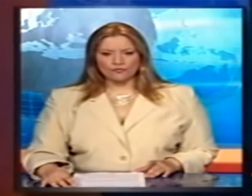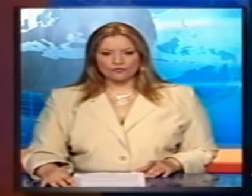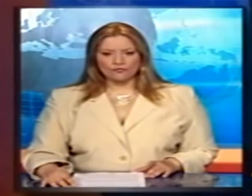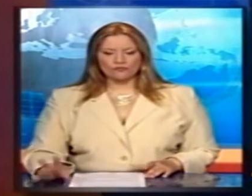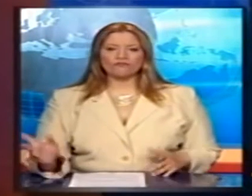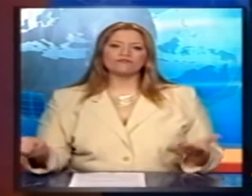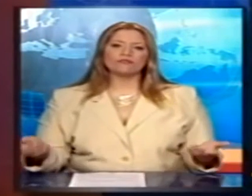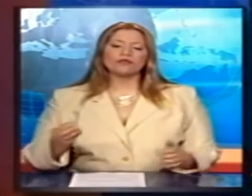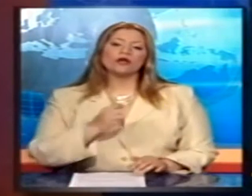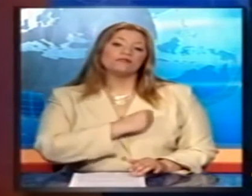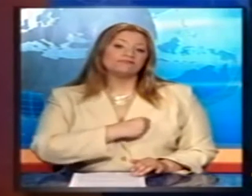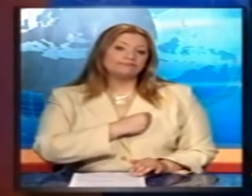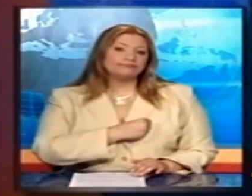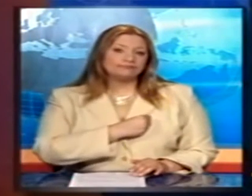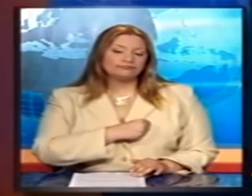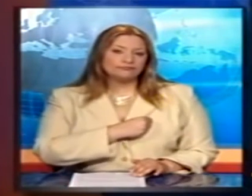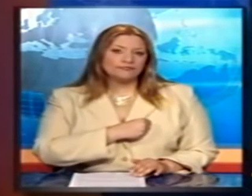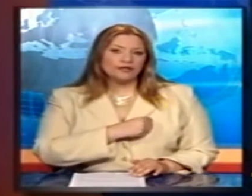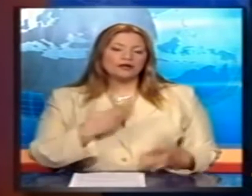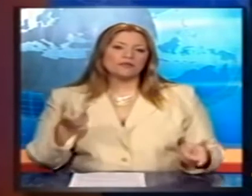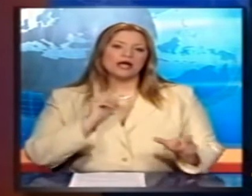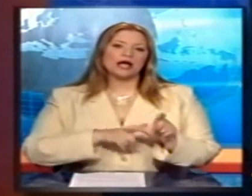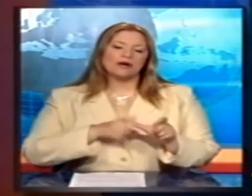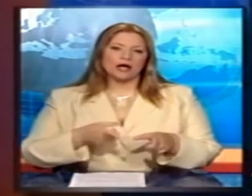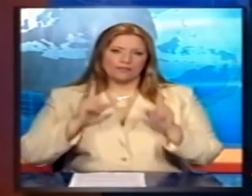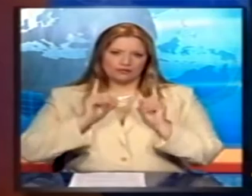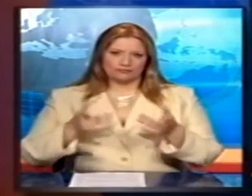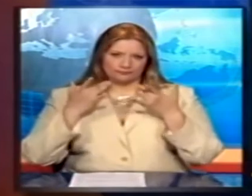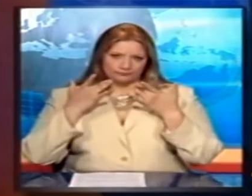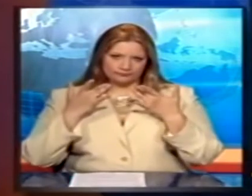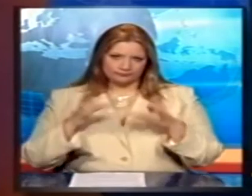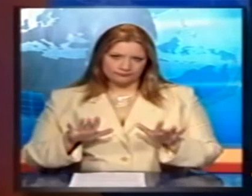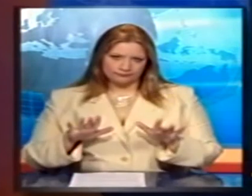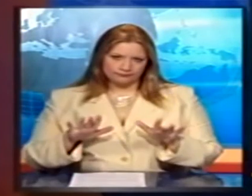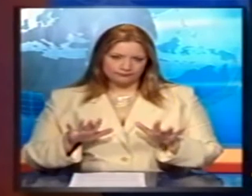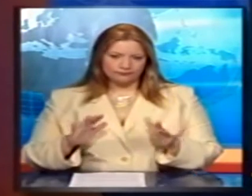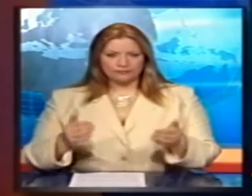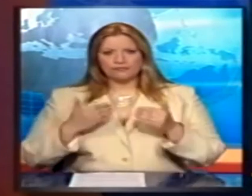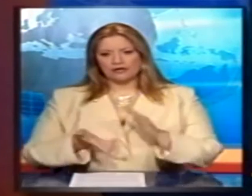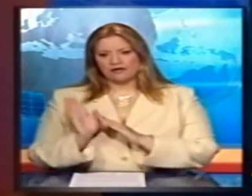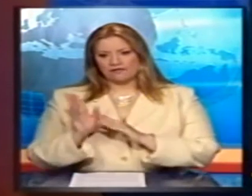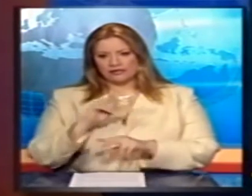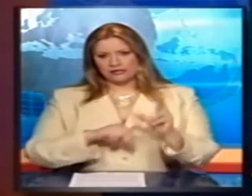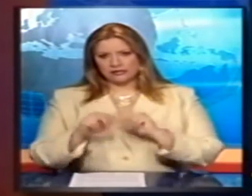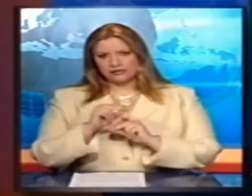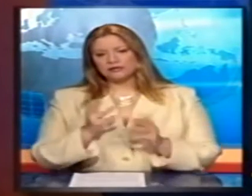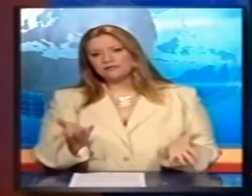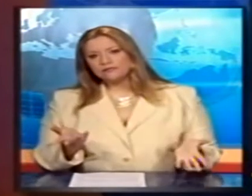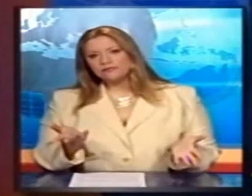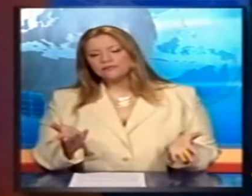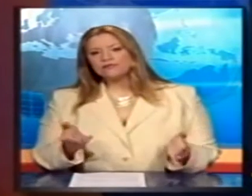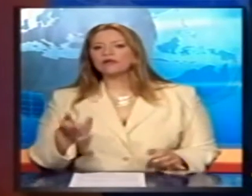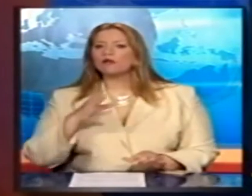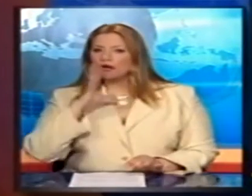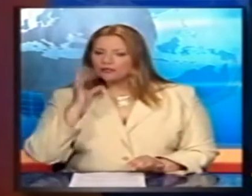Λυπούμεθα για την απόφαση του Κομμουνιστικού Κόμματος Ελλάδος να αποσυρθεί από αυτή τη συζήτηση θέλουμε